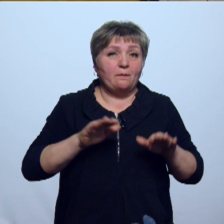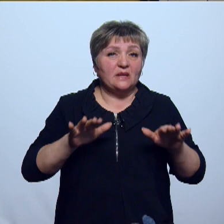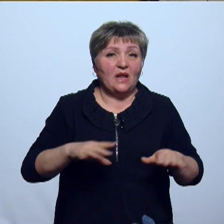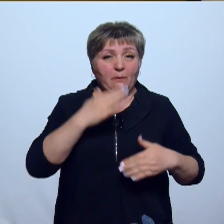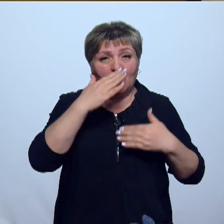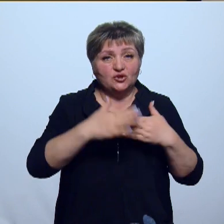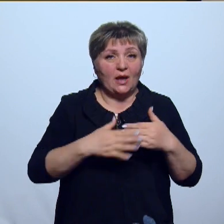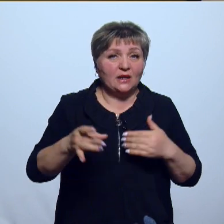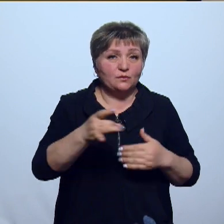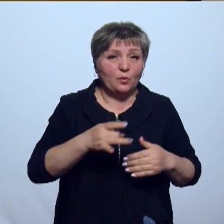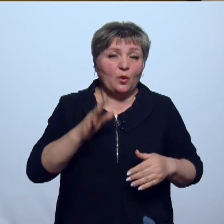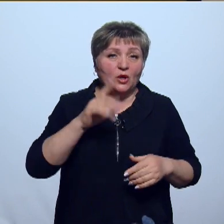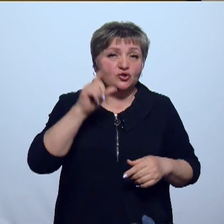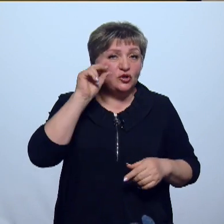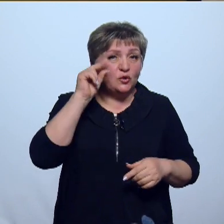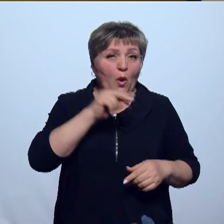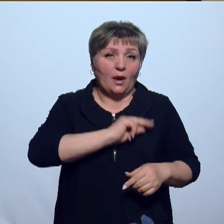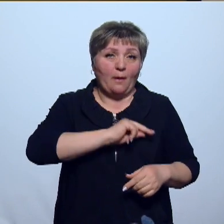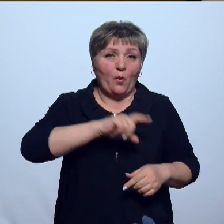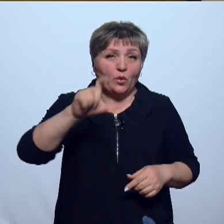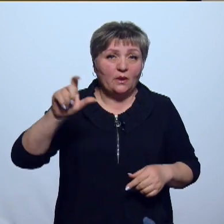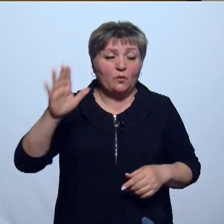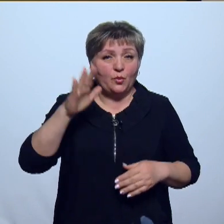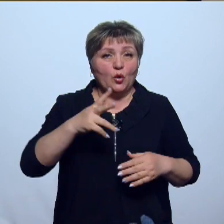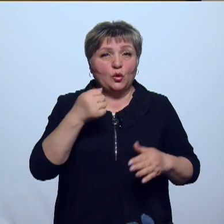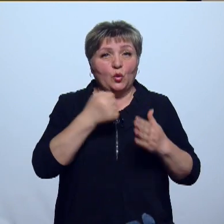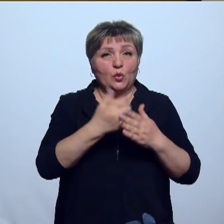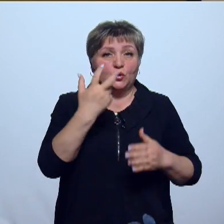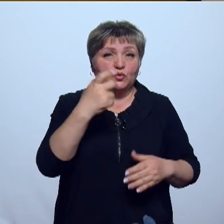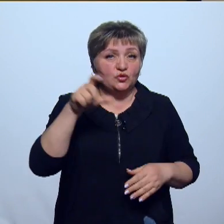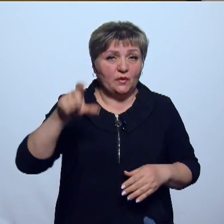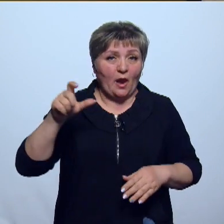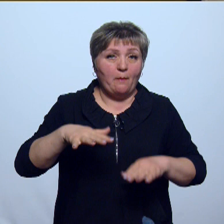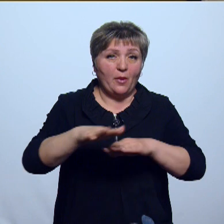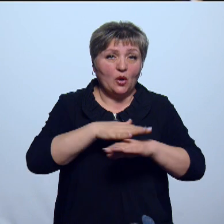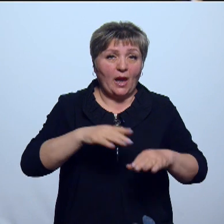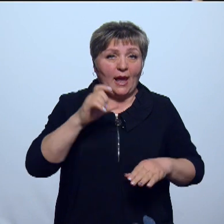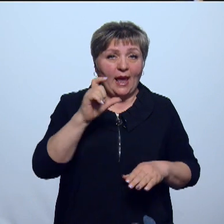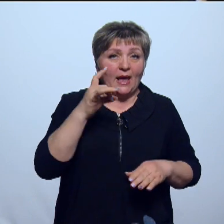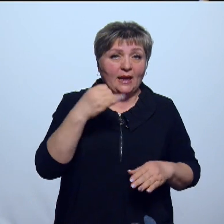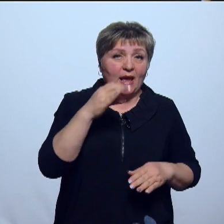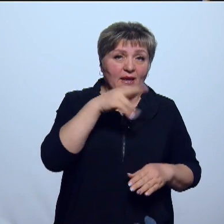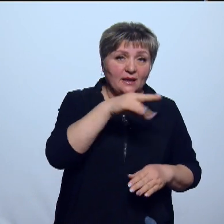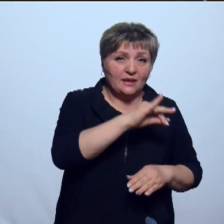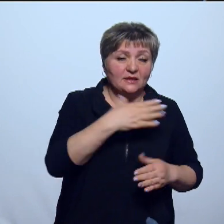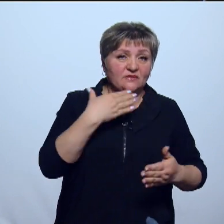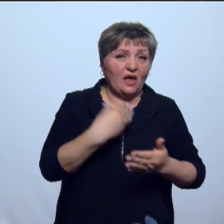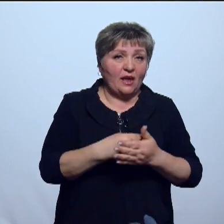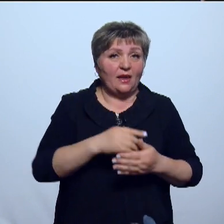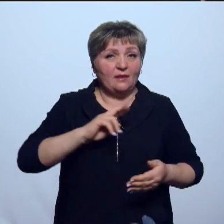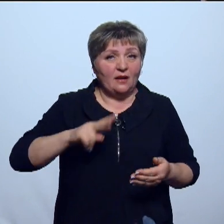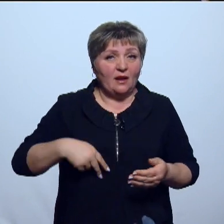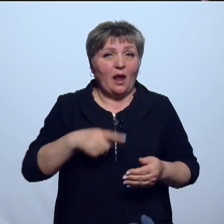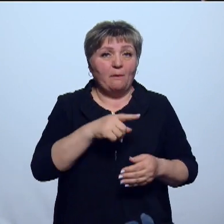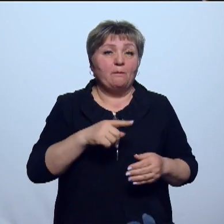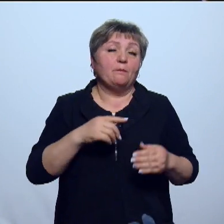ближайшие годы число у работников здесь увеличится до 300 человек. На площадке РНД центры «Свои идеи» директору Почты России